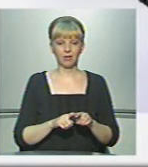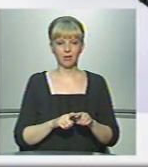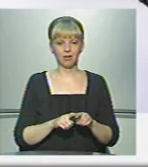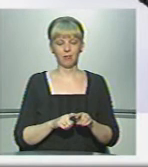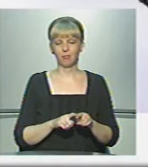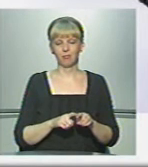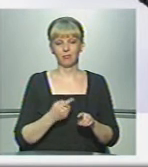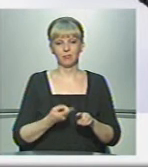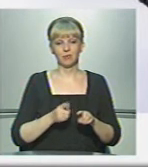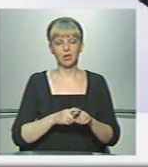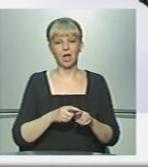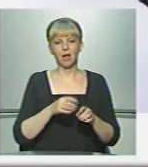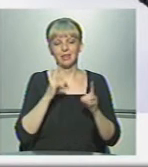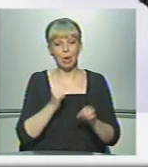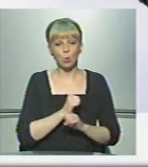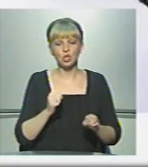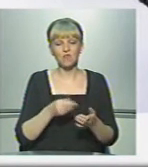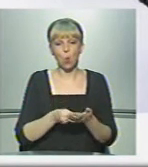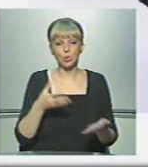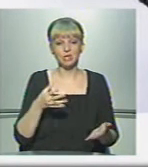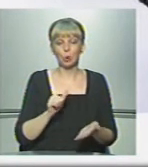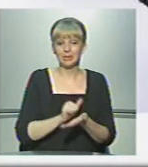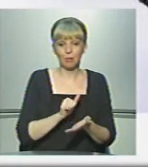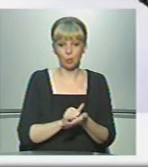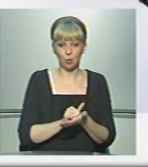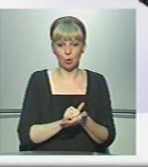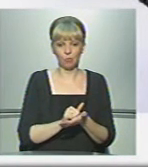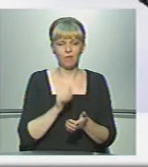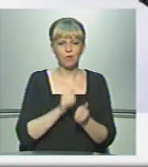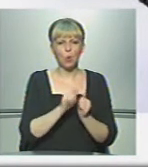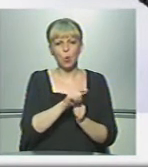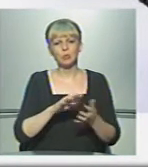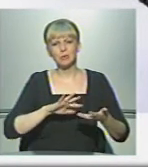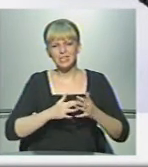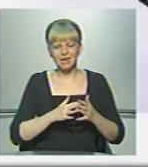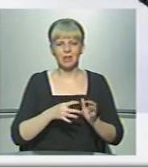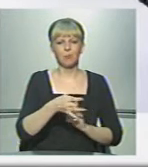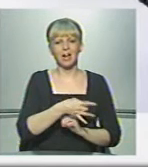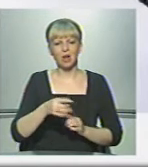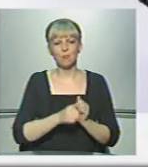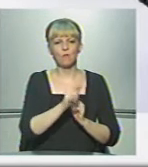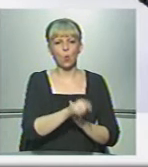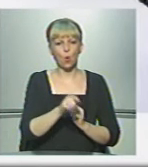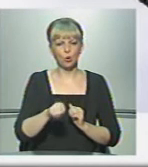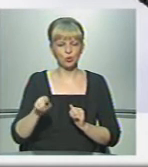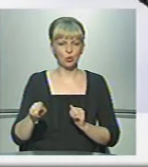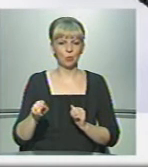неможливо оцінити дипломом, тому що в кожному селі, в кожному районі, в кожному